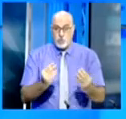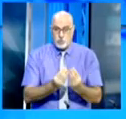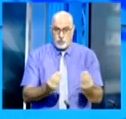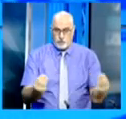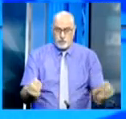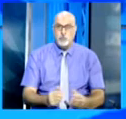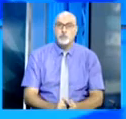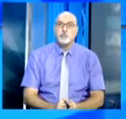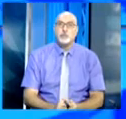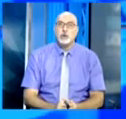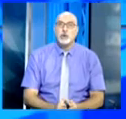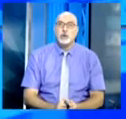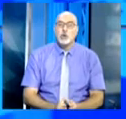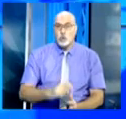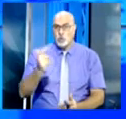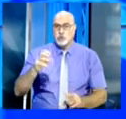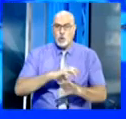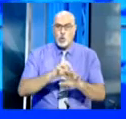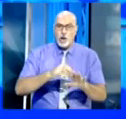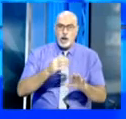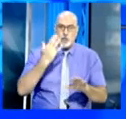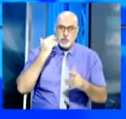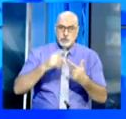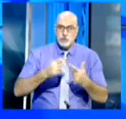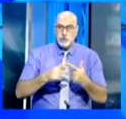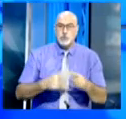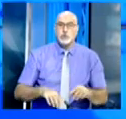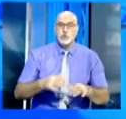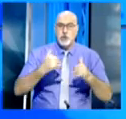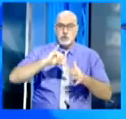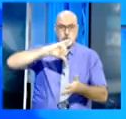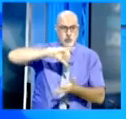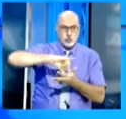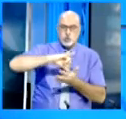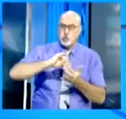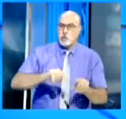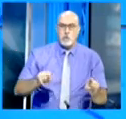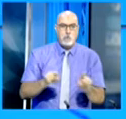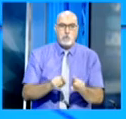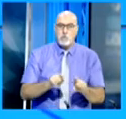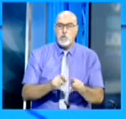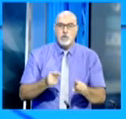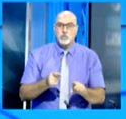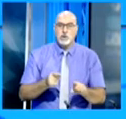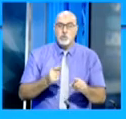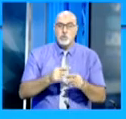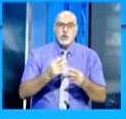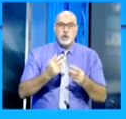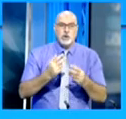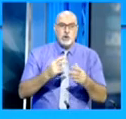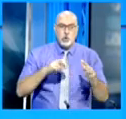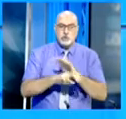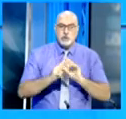وعلى غرار باقي ولايات الوطن سخرت بالعاصمة كافة الوسائل لاستقبال التلاميذ في